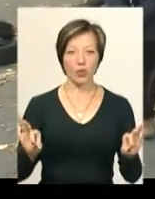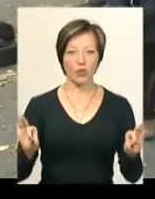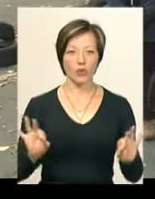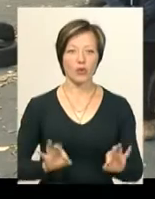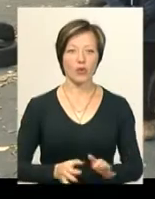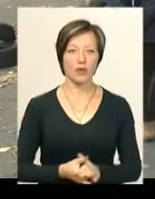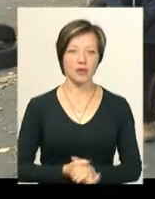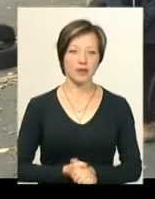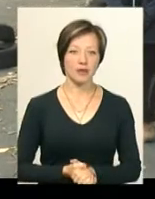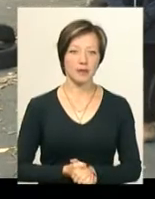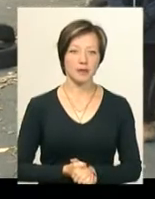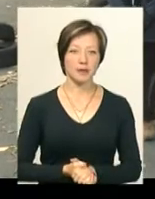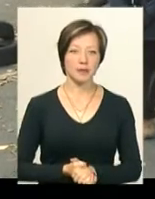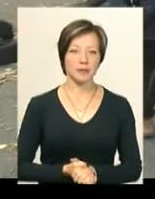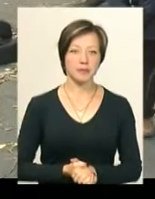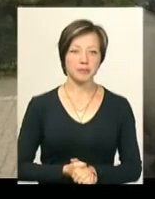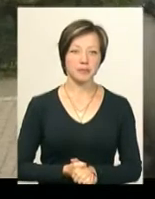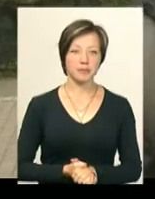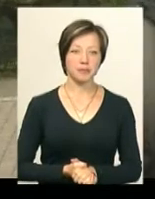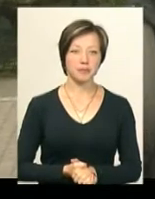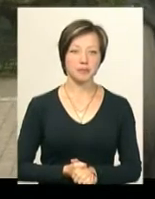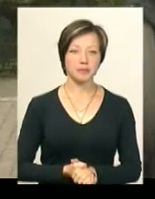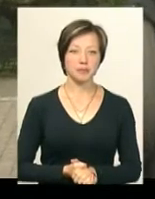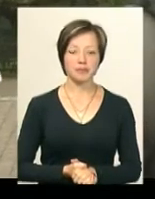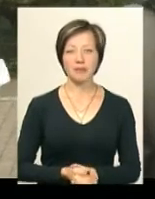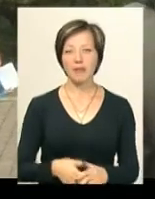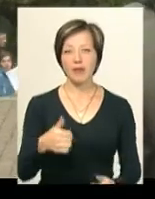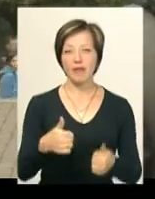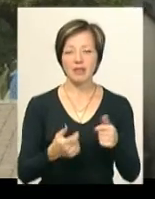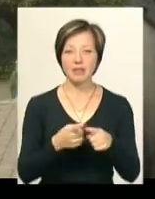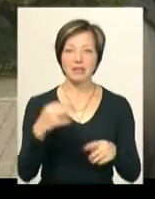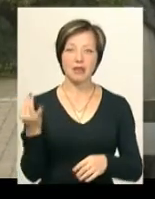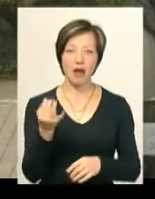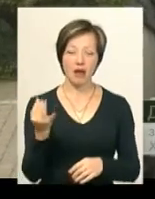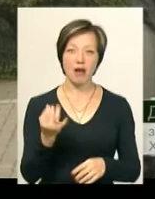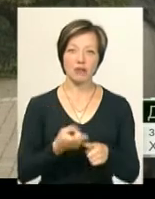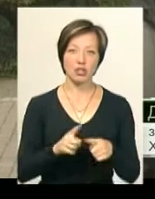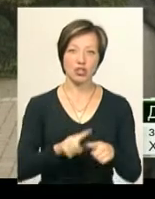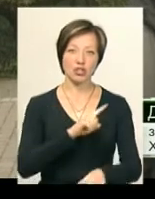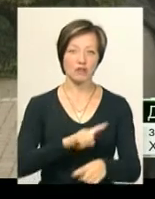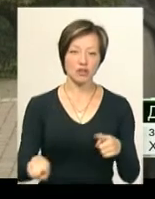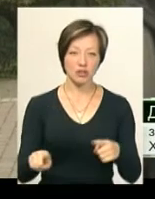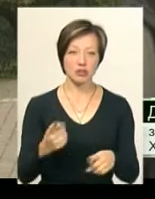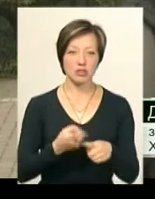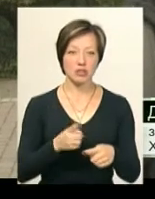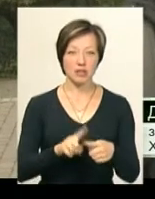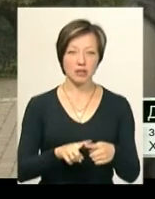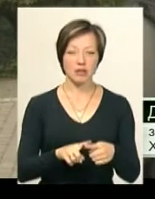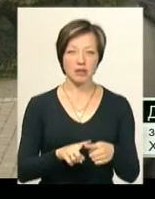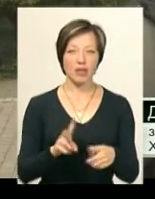воля». «Квест» це цікаво, це швидко, це